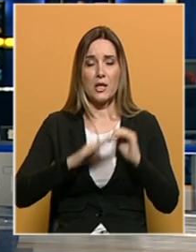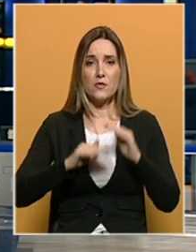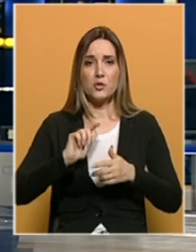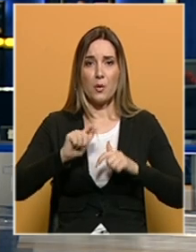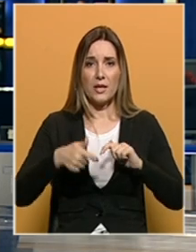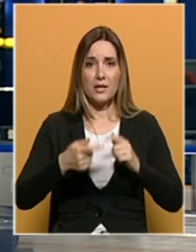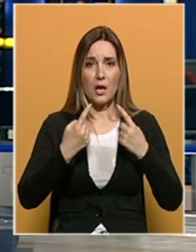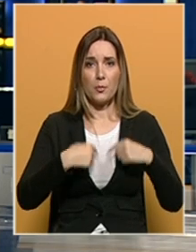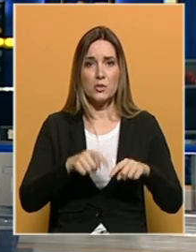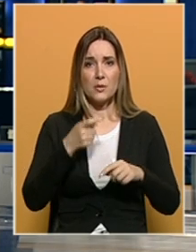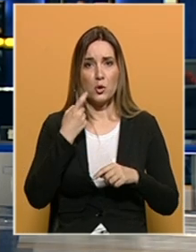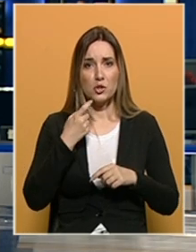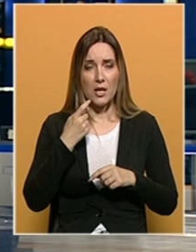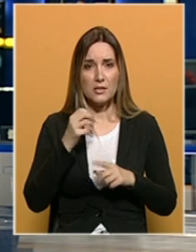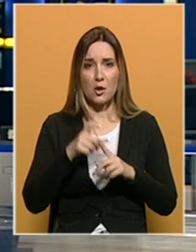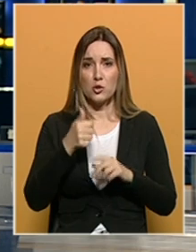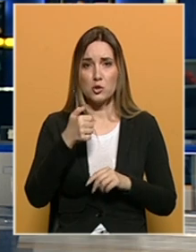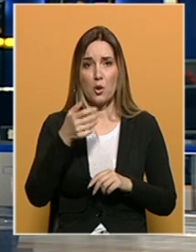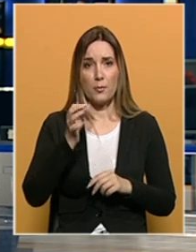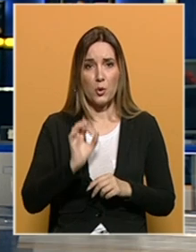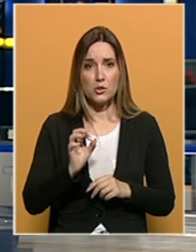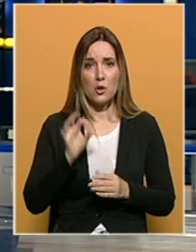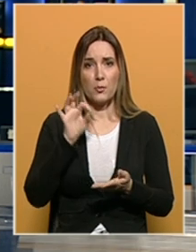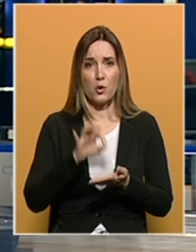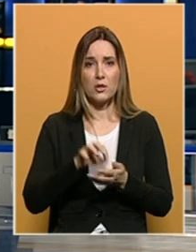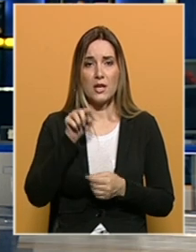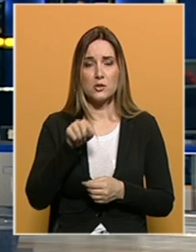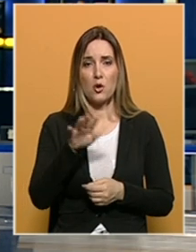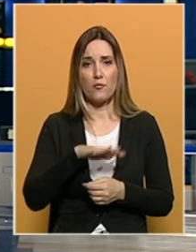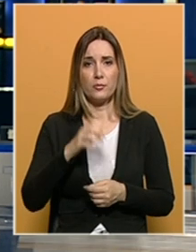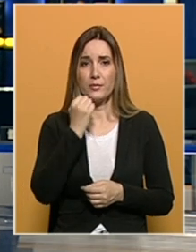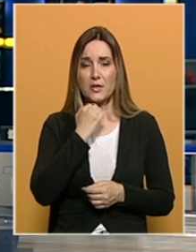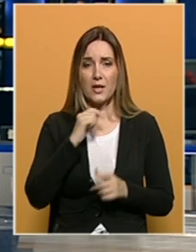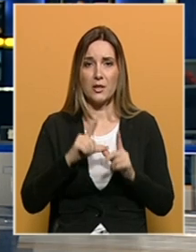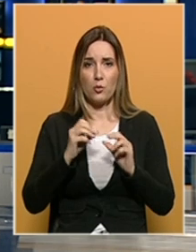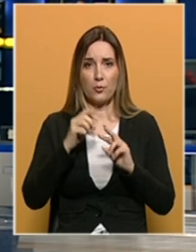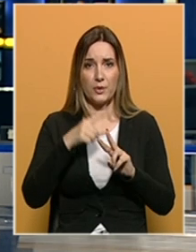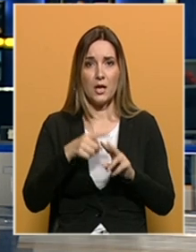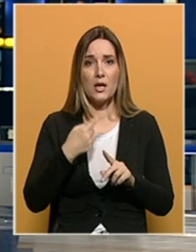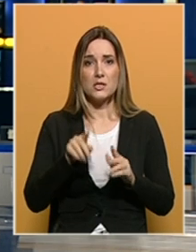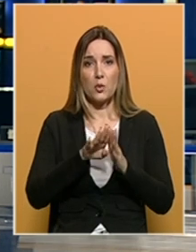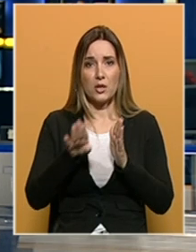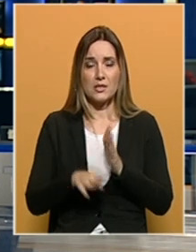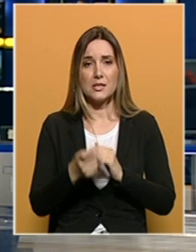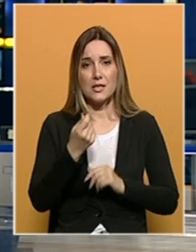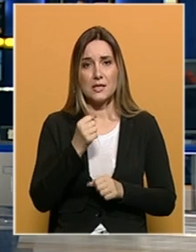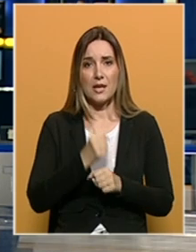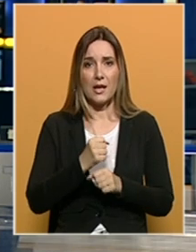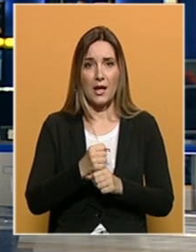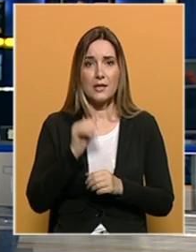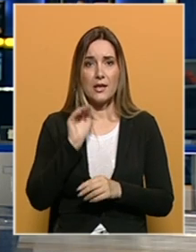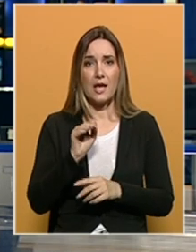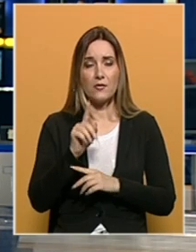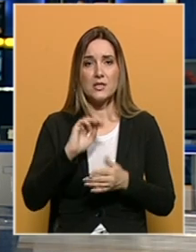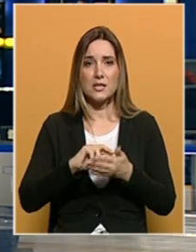materijala, posebno željeza od gotovo 100%, pogodila su ovu granu privrede u BiH. Zbog niske cijene rada javlja se